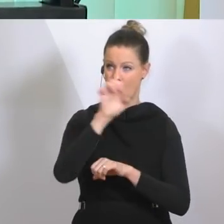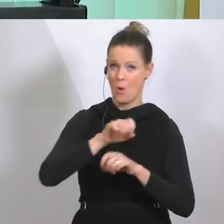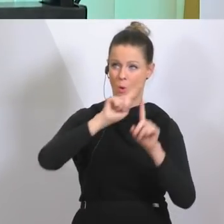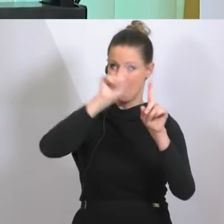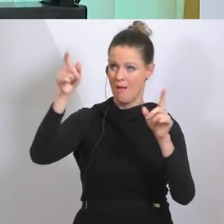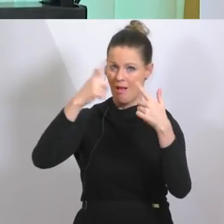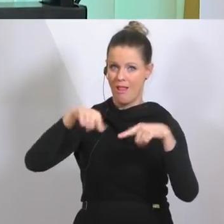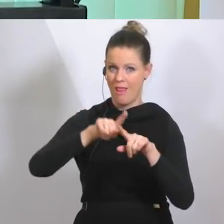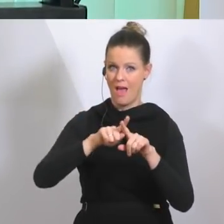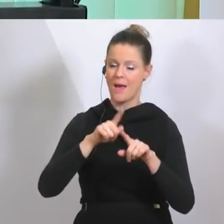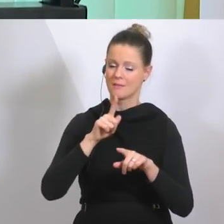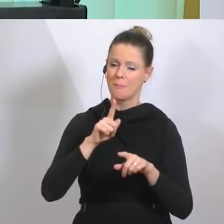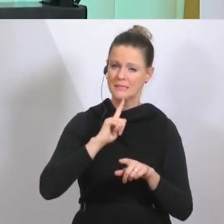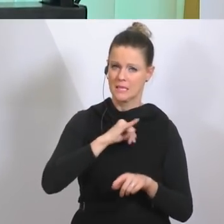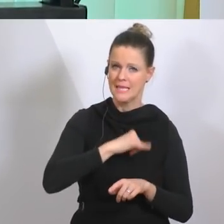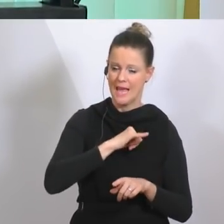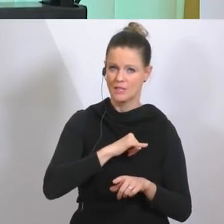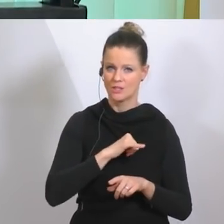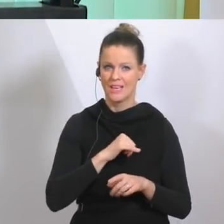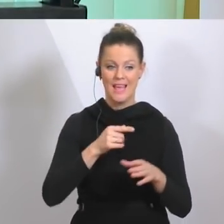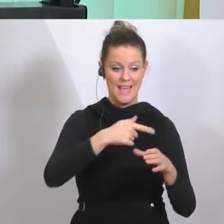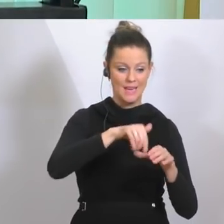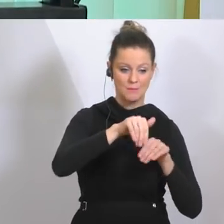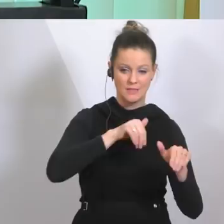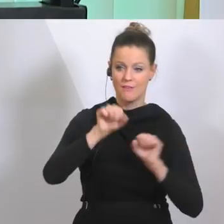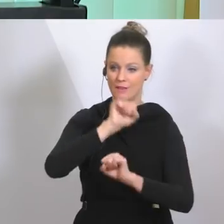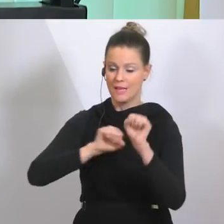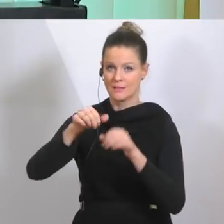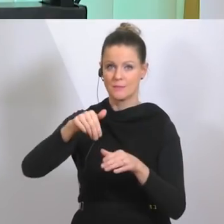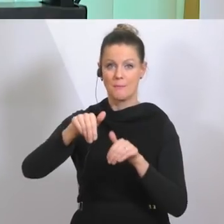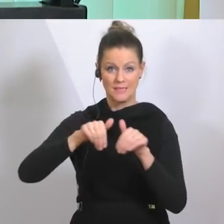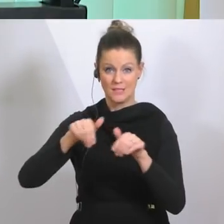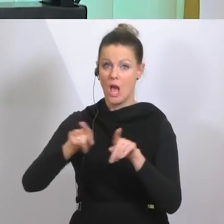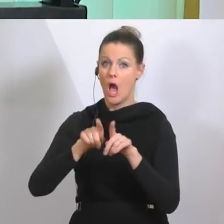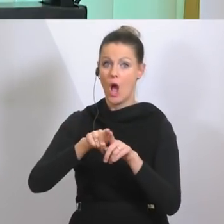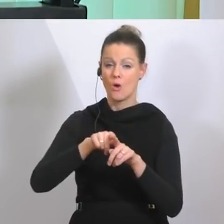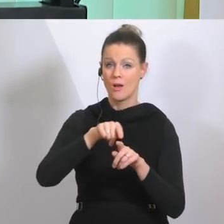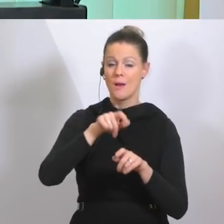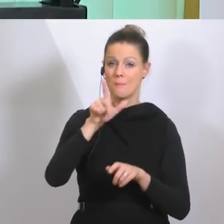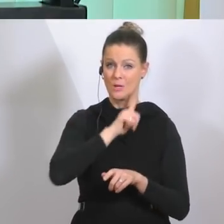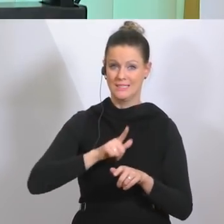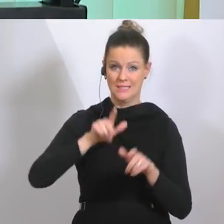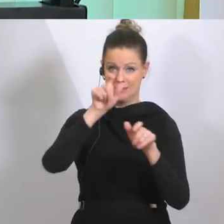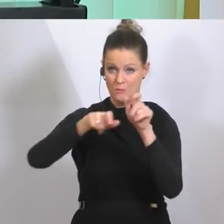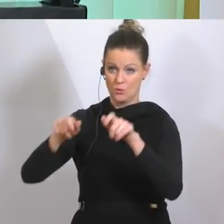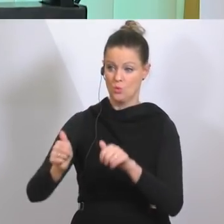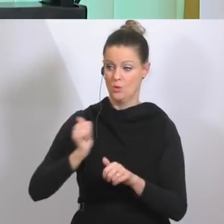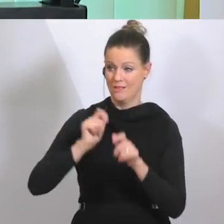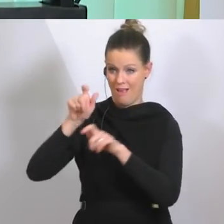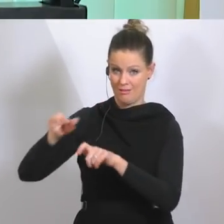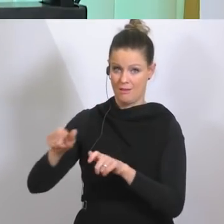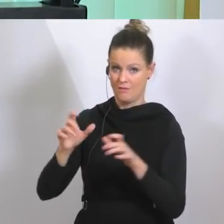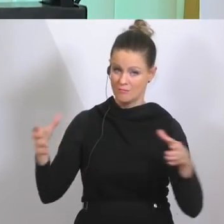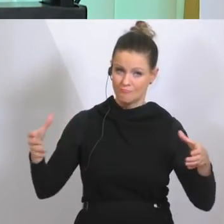Zusammenarbeit zwischen Innenministerium, Verteidigungsministerium, zwischen den Polizistinnen und Polizisten und den Soldatinnen und Soldaten